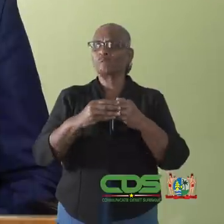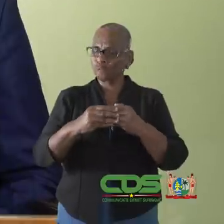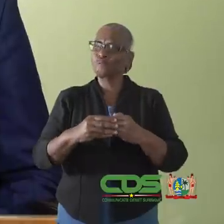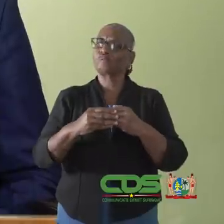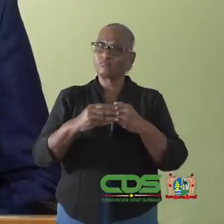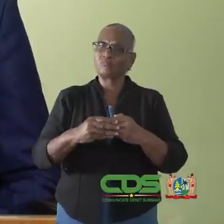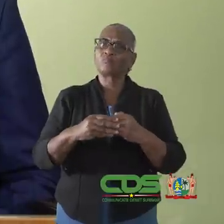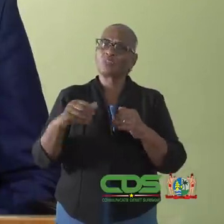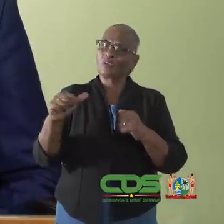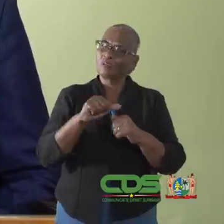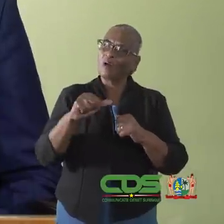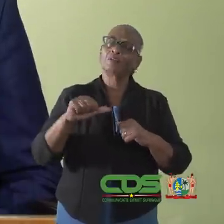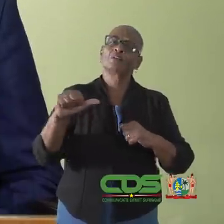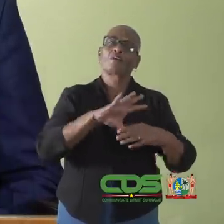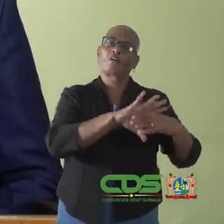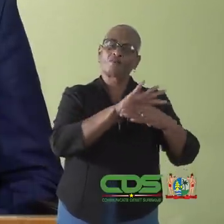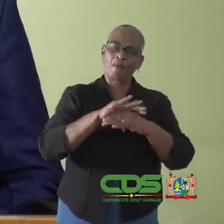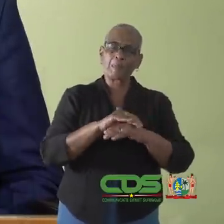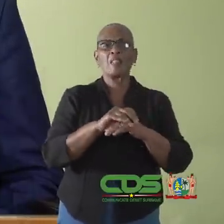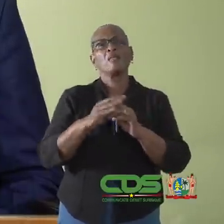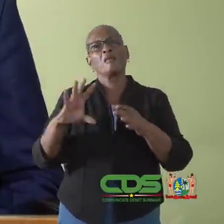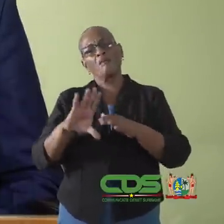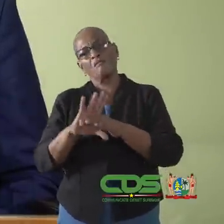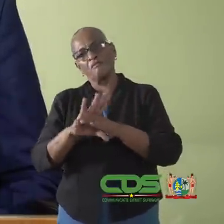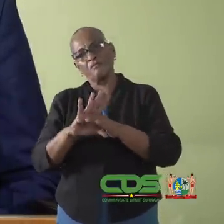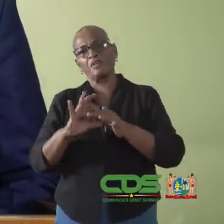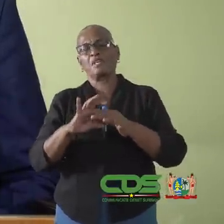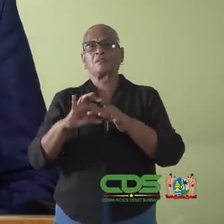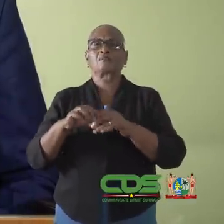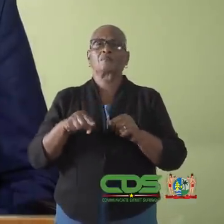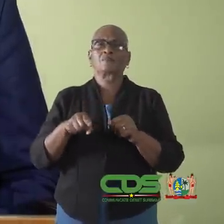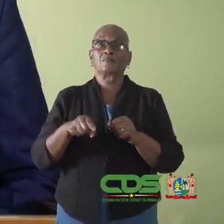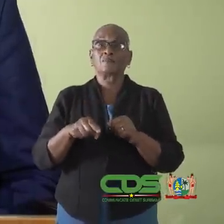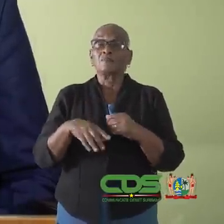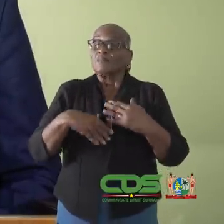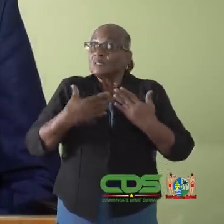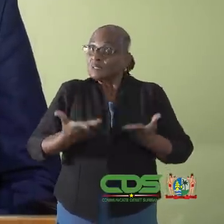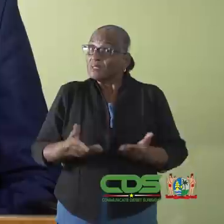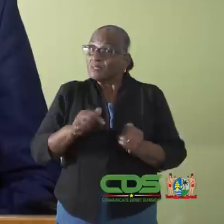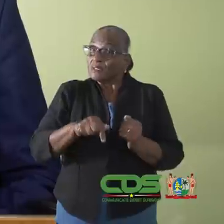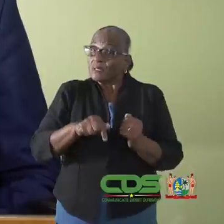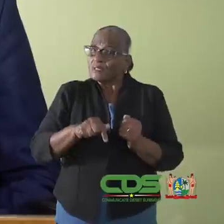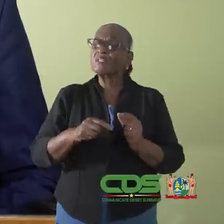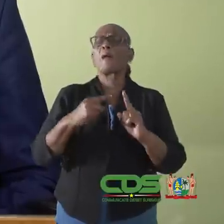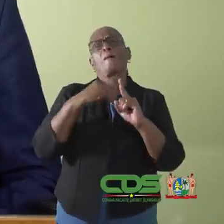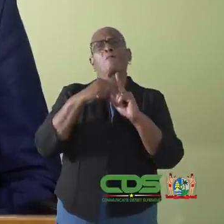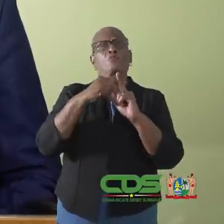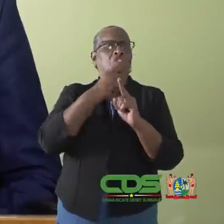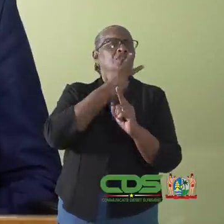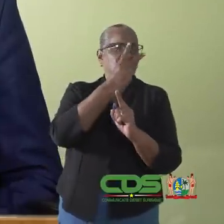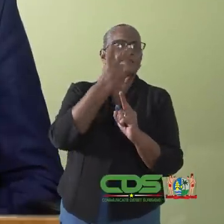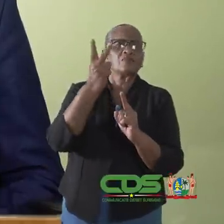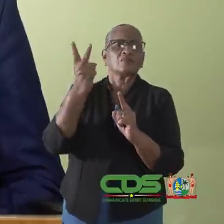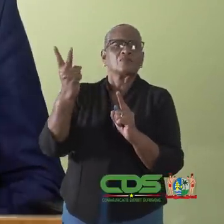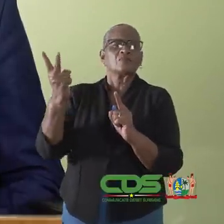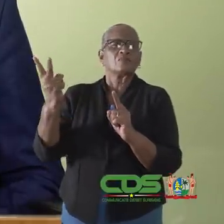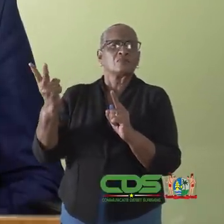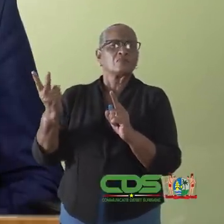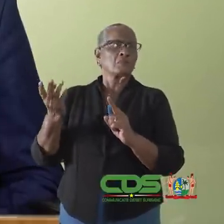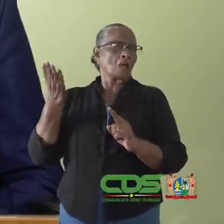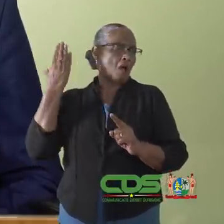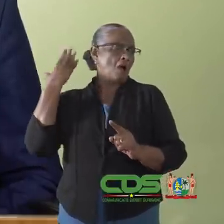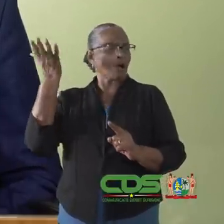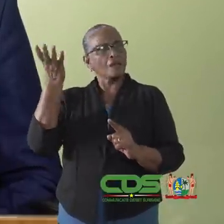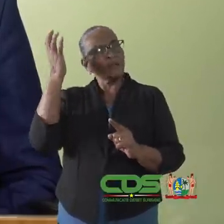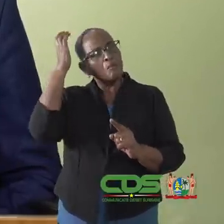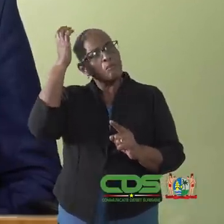Onze condiliances gaan uit naar de nabestaanden. Al met al geeft dit wel een positief beeld.